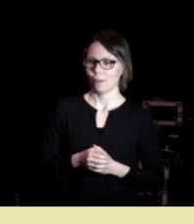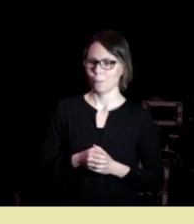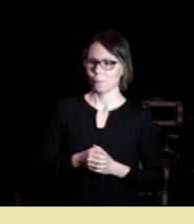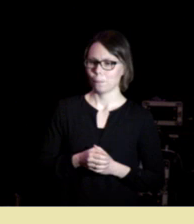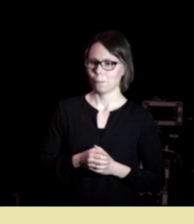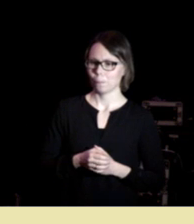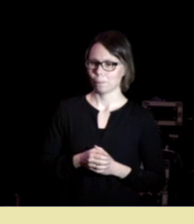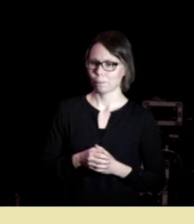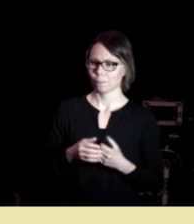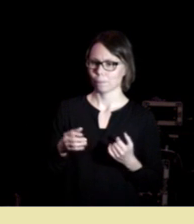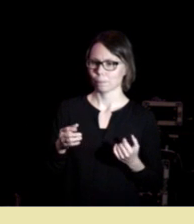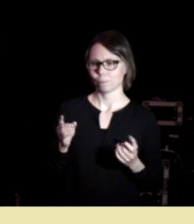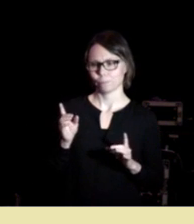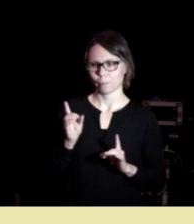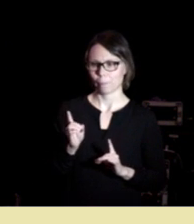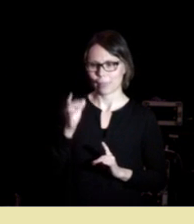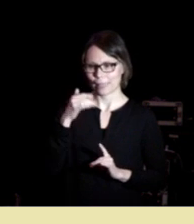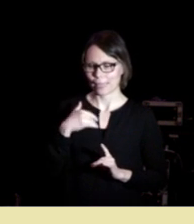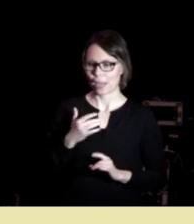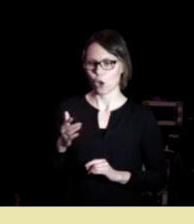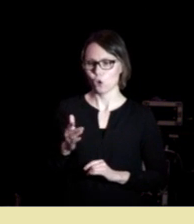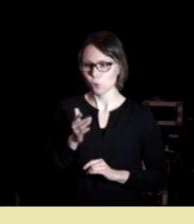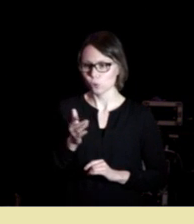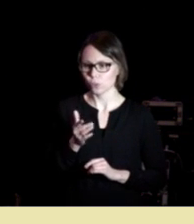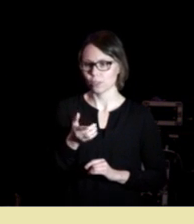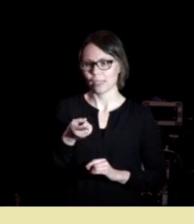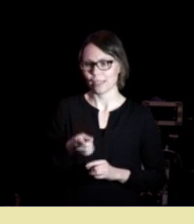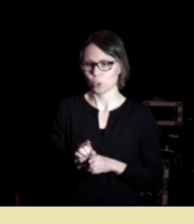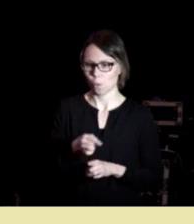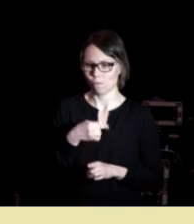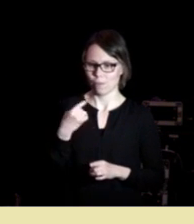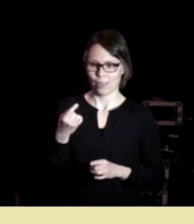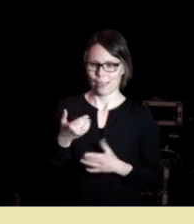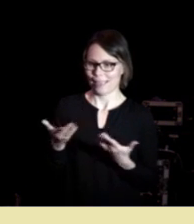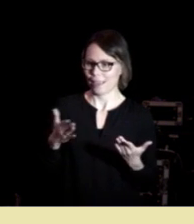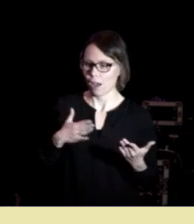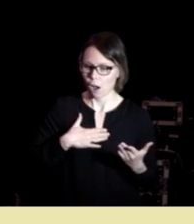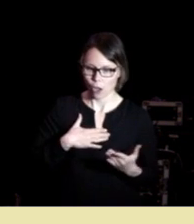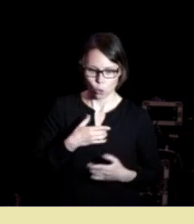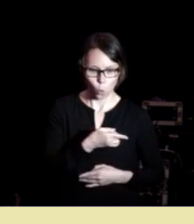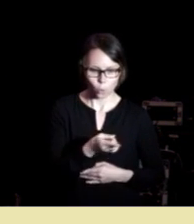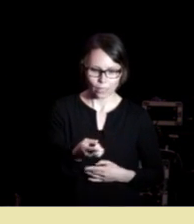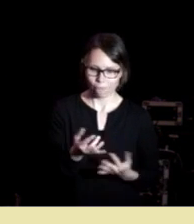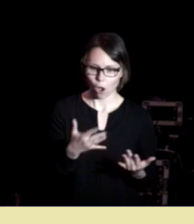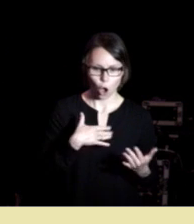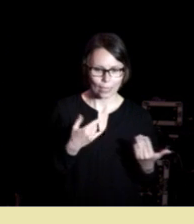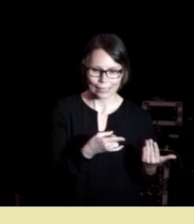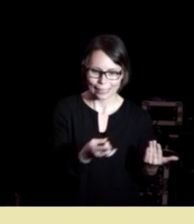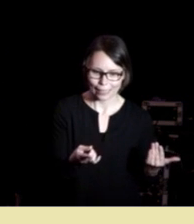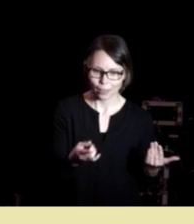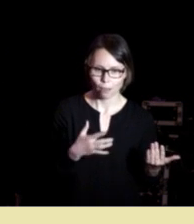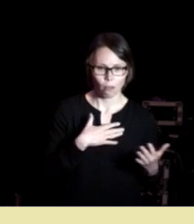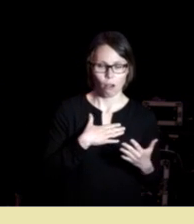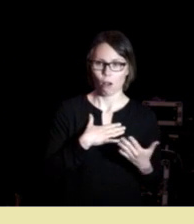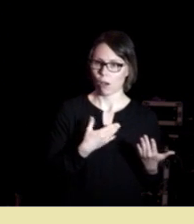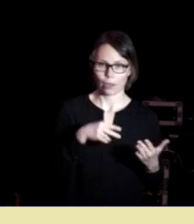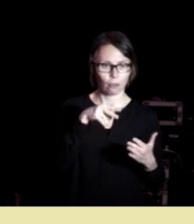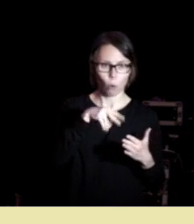Men jeg tenker luksus er det man ikke har. Hva er det mange av disse ikke har? Jo, de har ikke oversikt.